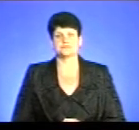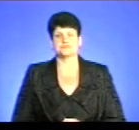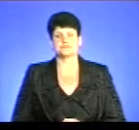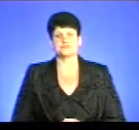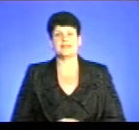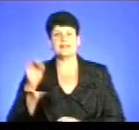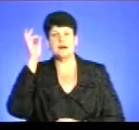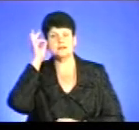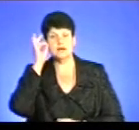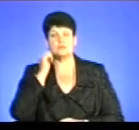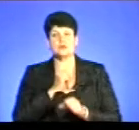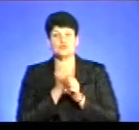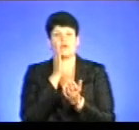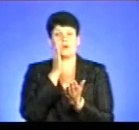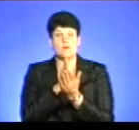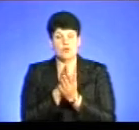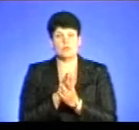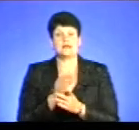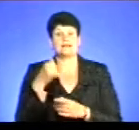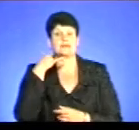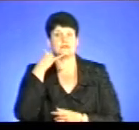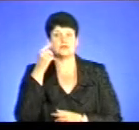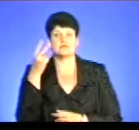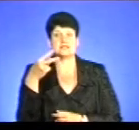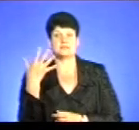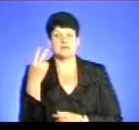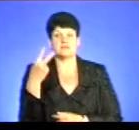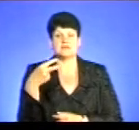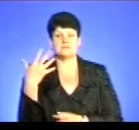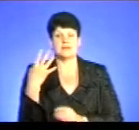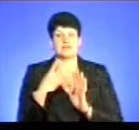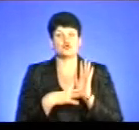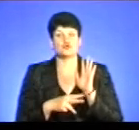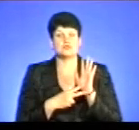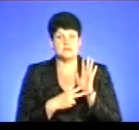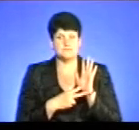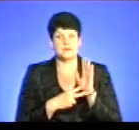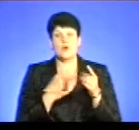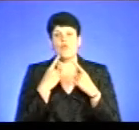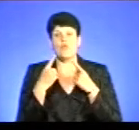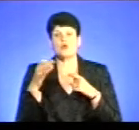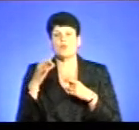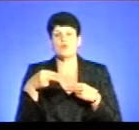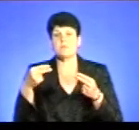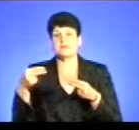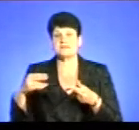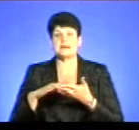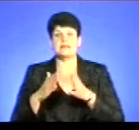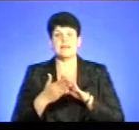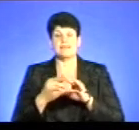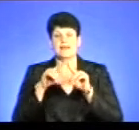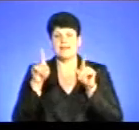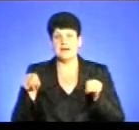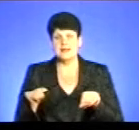Нагадаю, ми працюємо у прямому ефірі телефон студії 25 25 97. Говоримо про підписання декларацій із сімейними